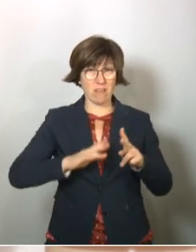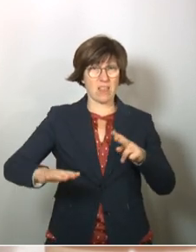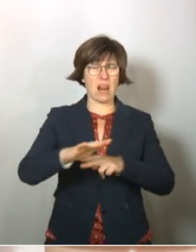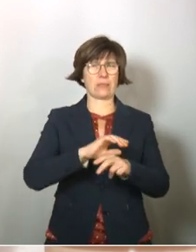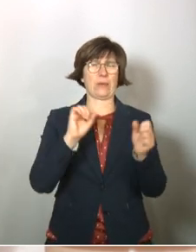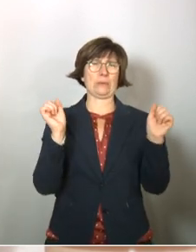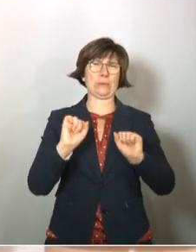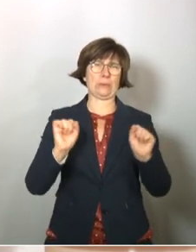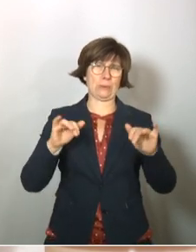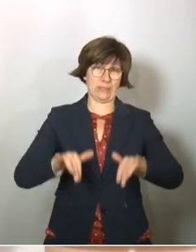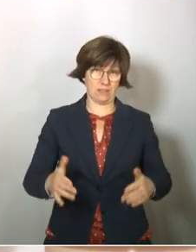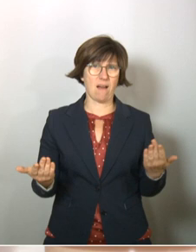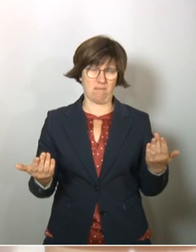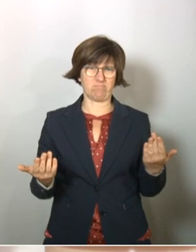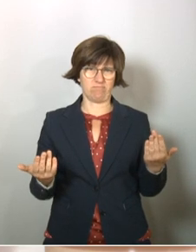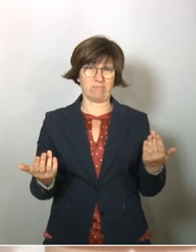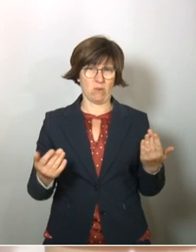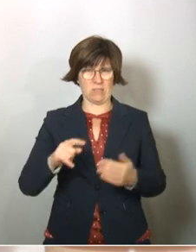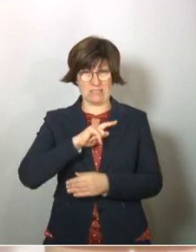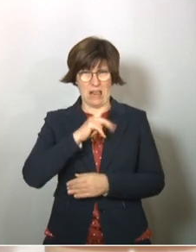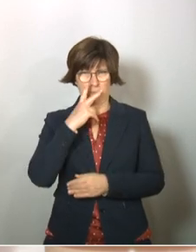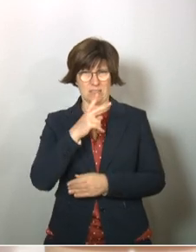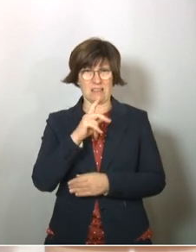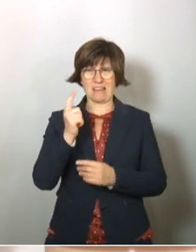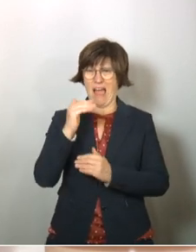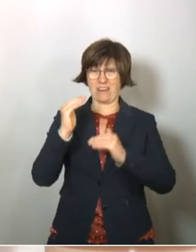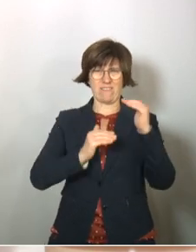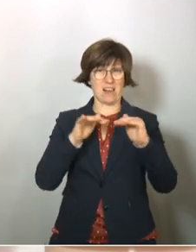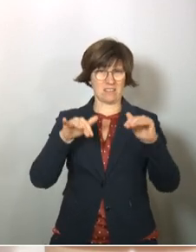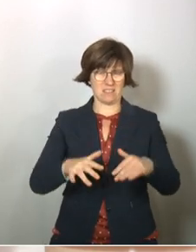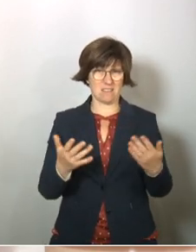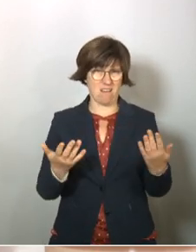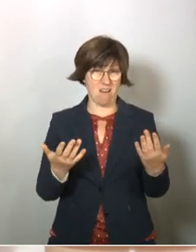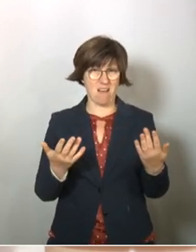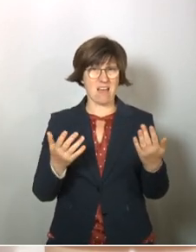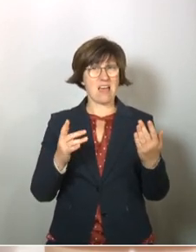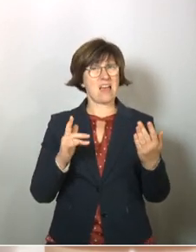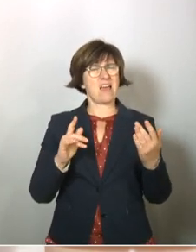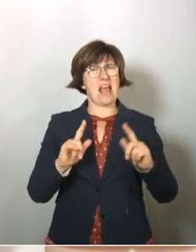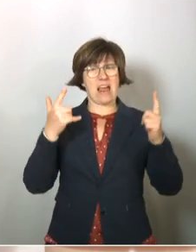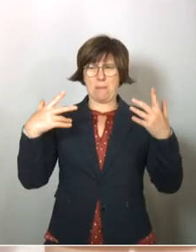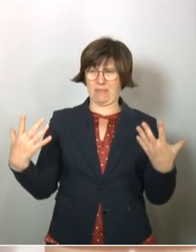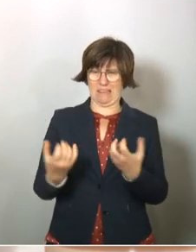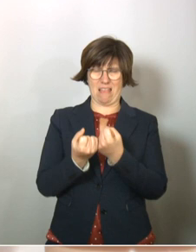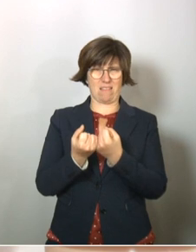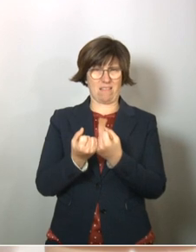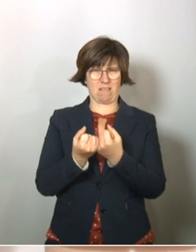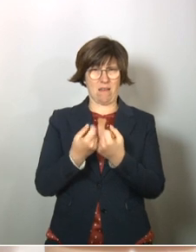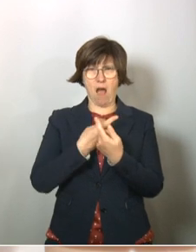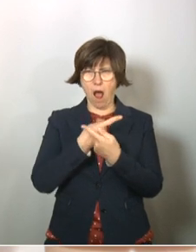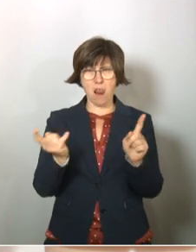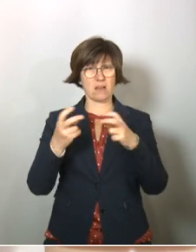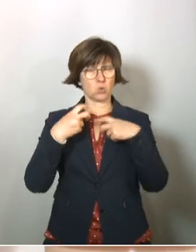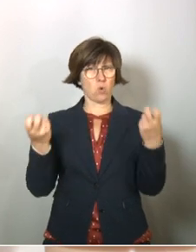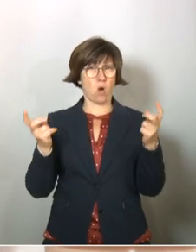Land zugefügt worden ist, der meiner Ansicht nach in keinem Verhältnis steht zu den Leben, die gerettet wurden, in dem alle